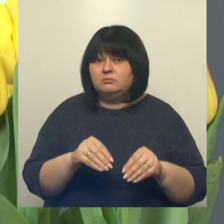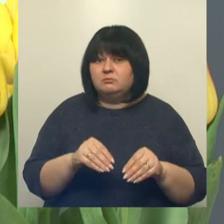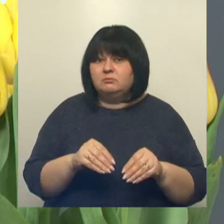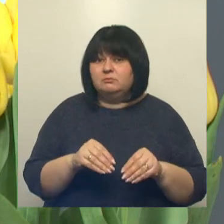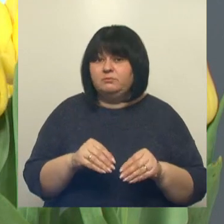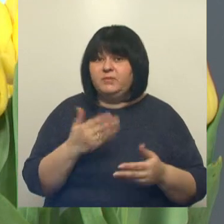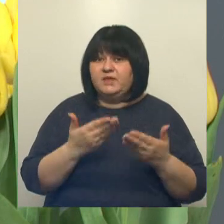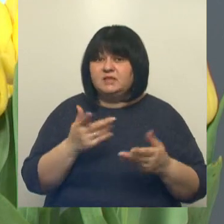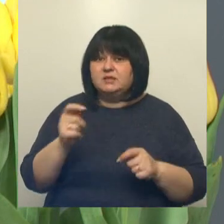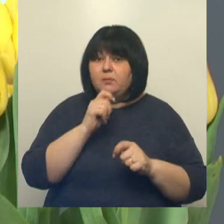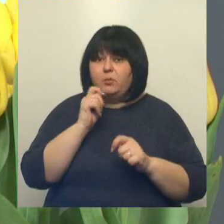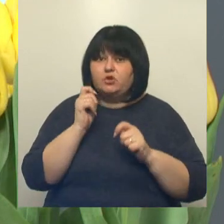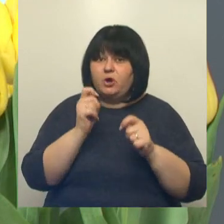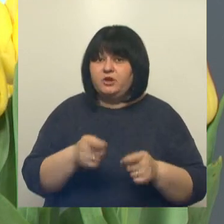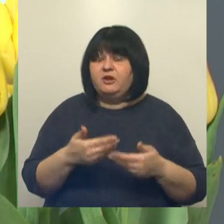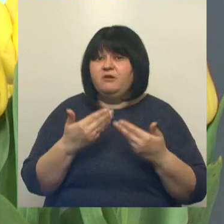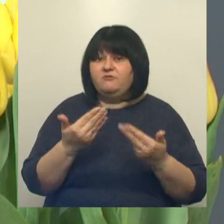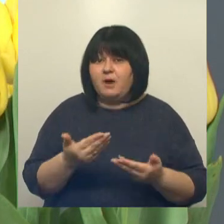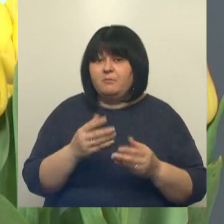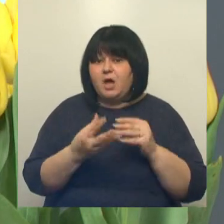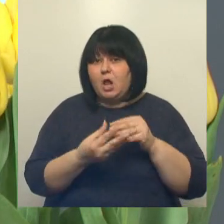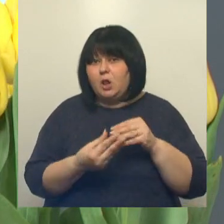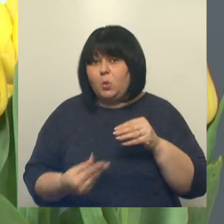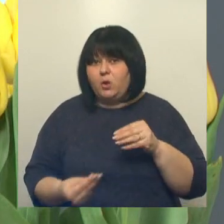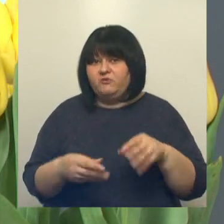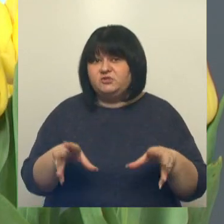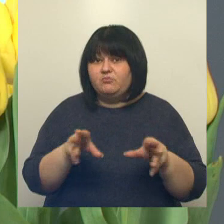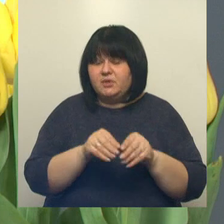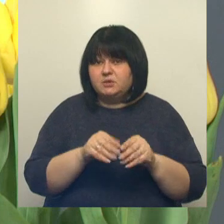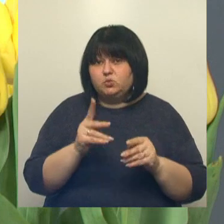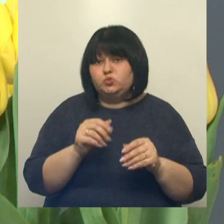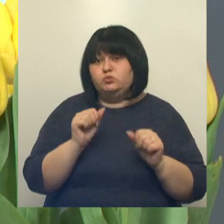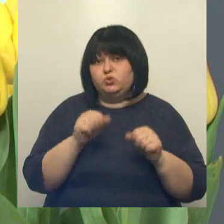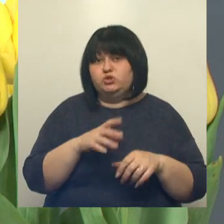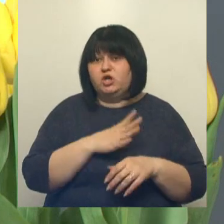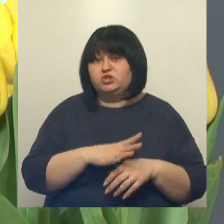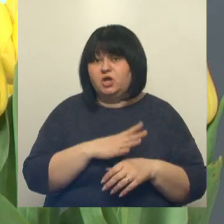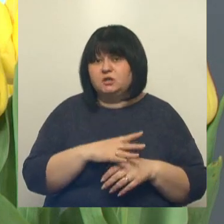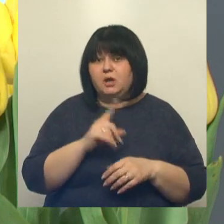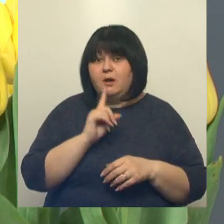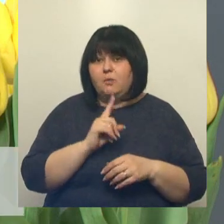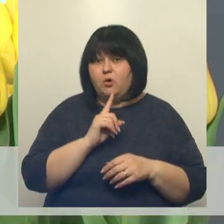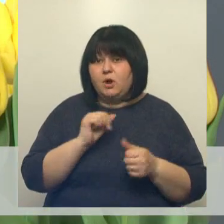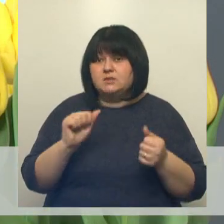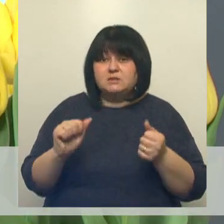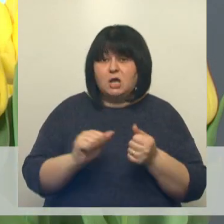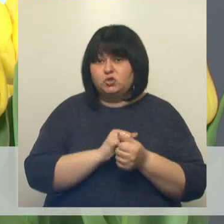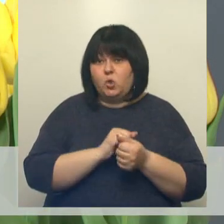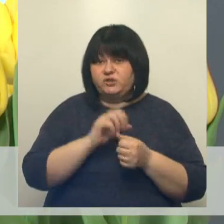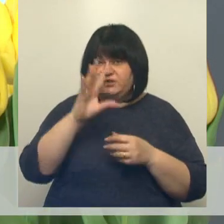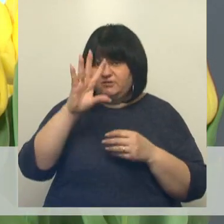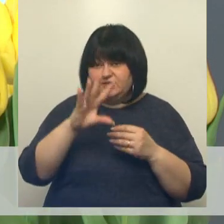Если вам подарили его с луковицей, то нужно спокойно дождаться, пока засохнет вся